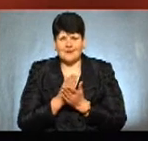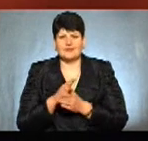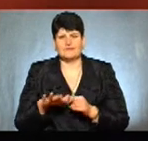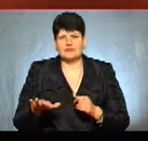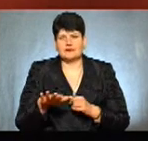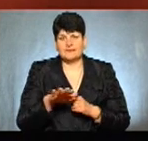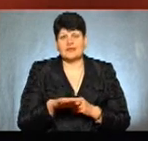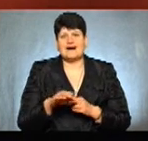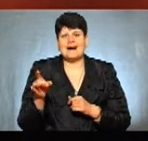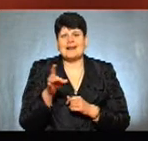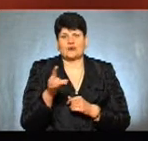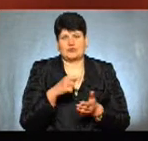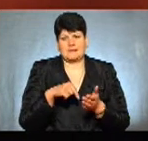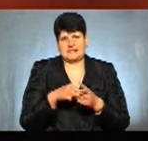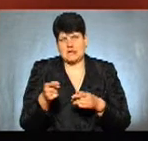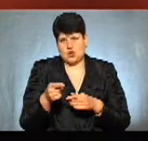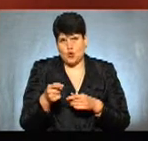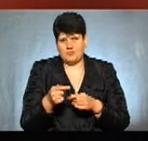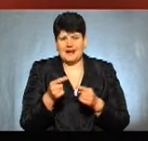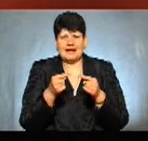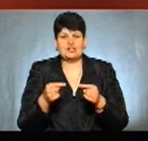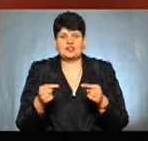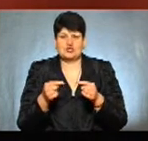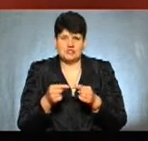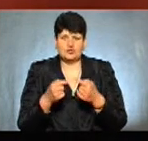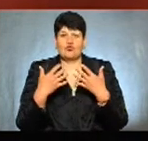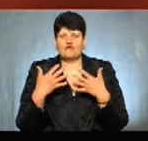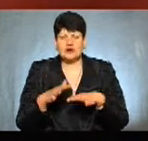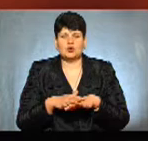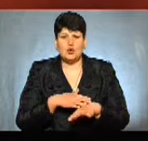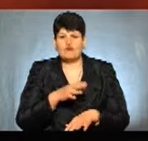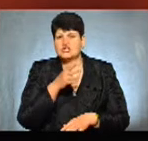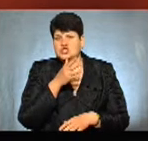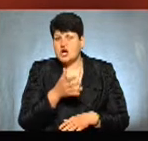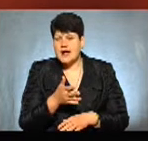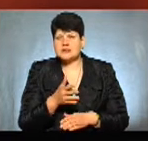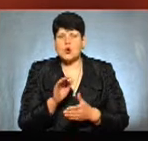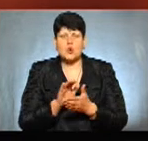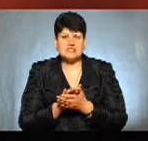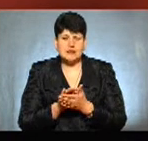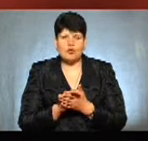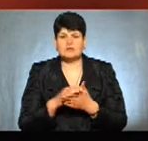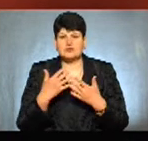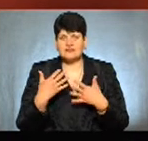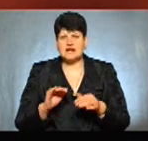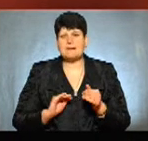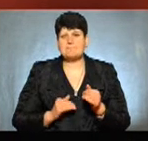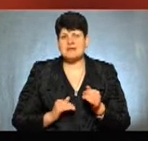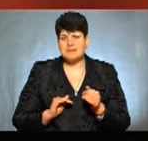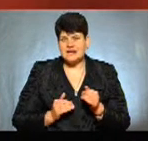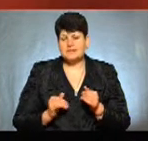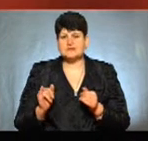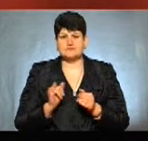рейнування міста Тернополя. Чітко воно вже довший час, як кажуть, ознайомлене вже і підприємцями, і